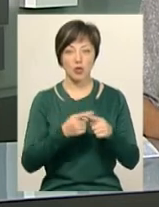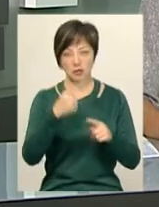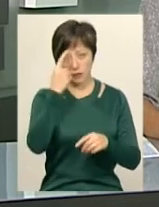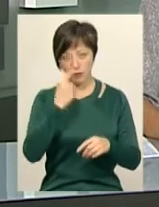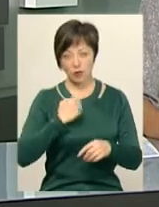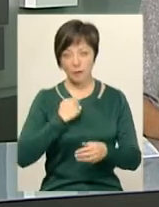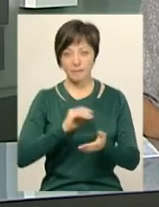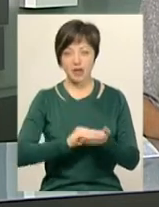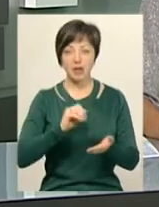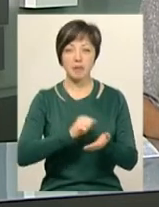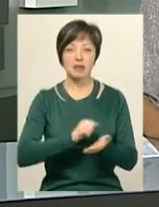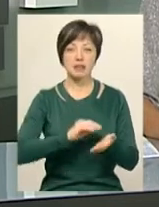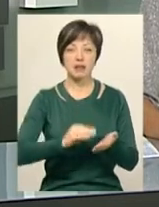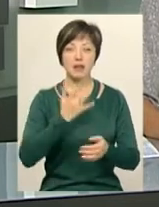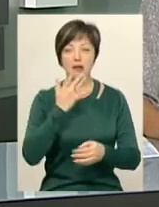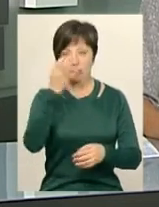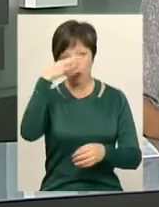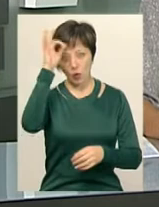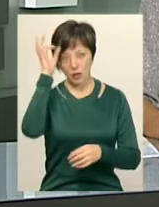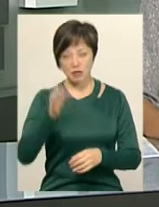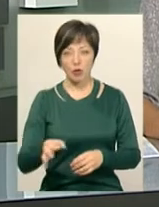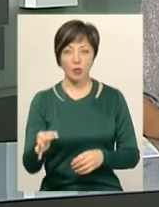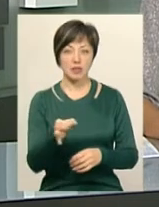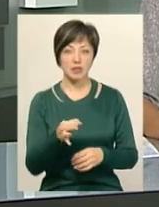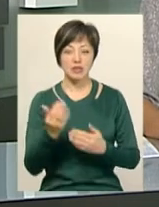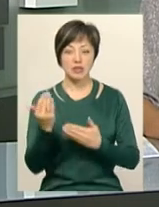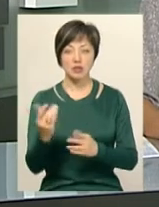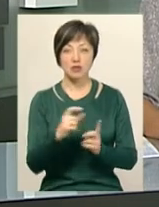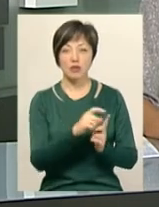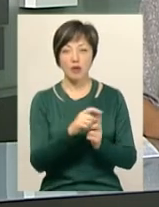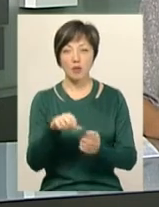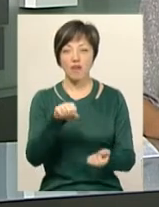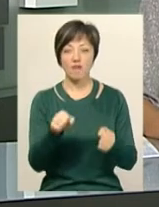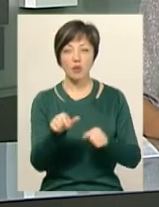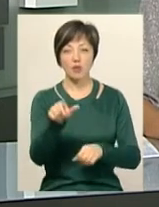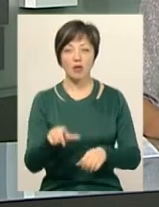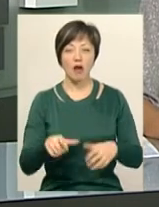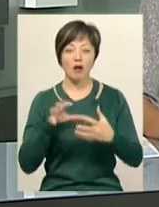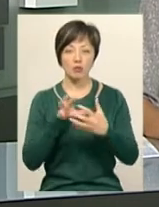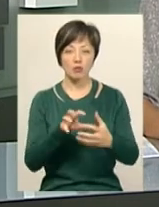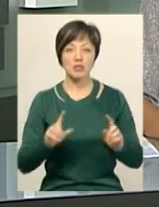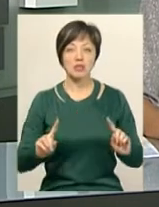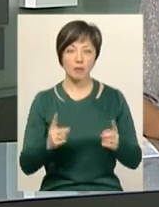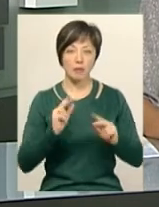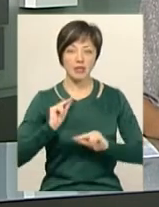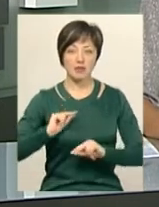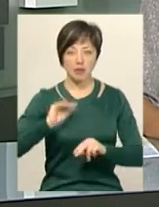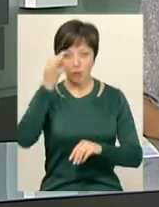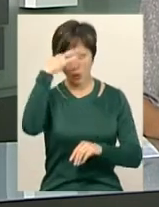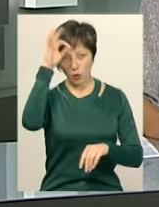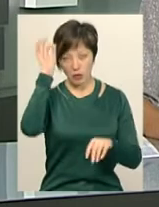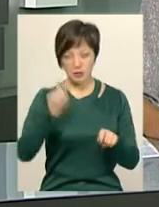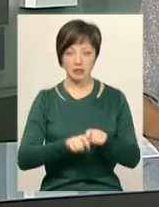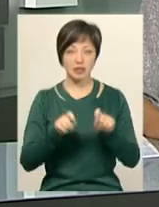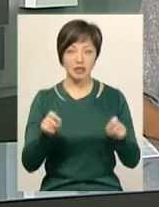повідомила прес-секретар Нацполіції області Інна Глега. За її словами, водія автобуса затримали. Працівники поліції відкрили